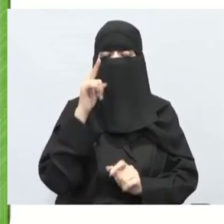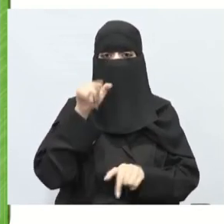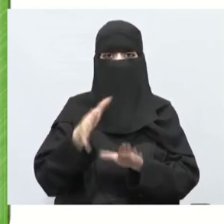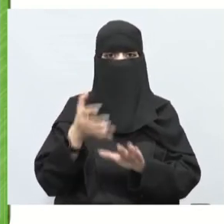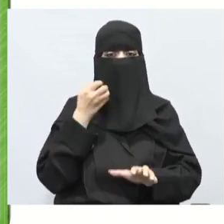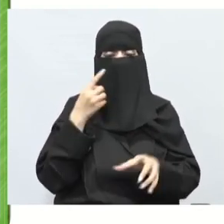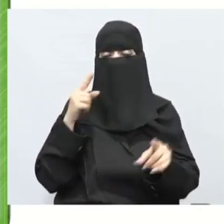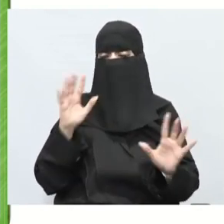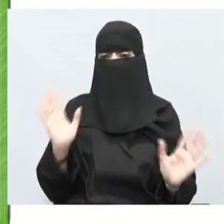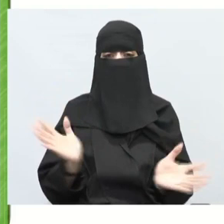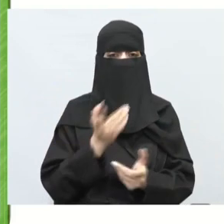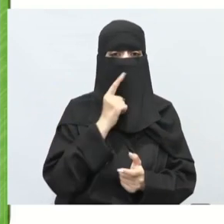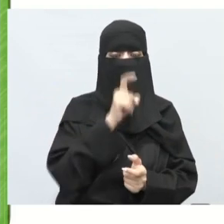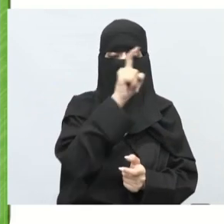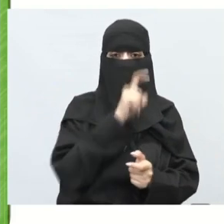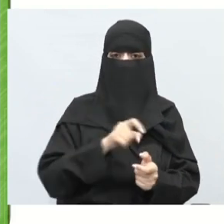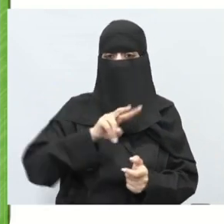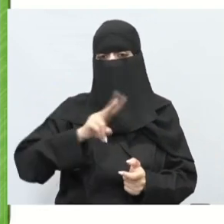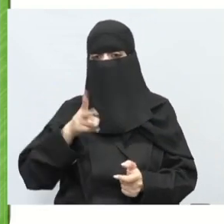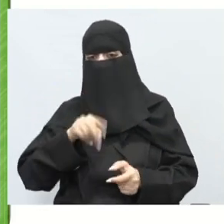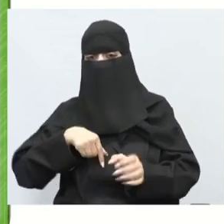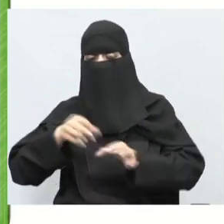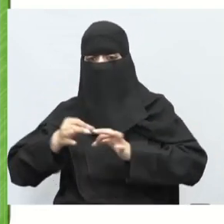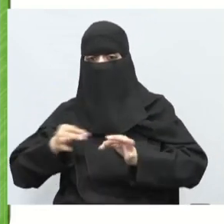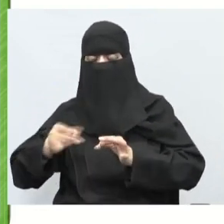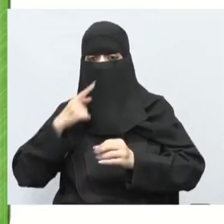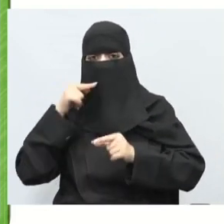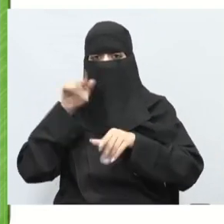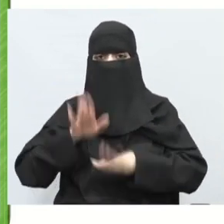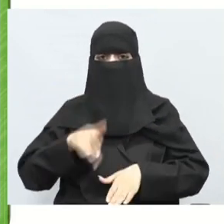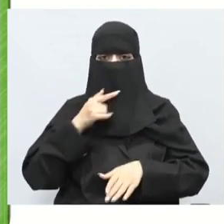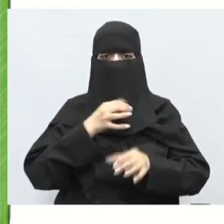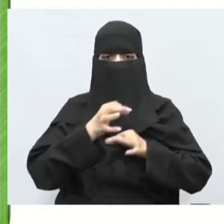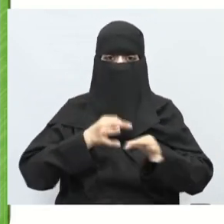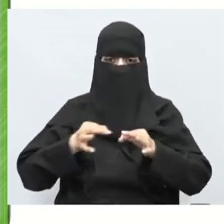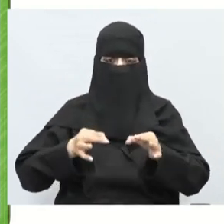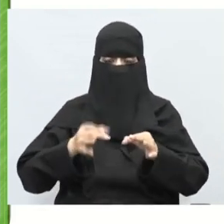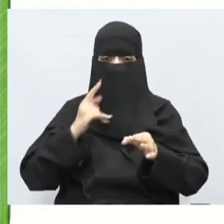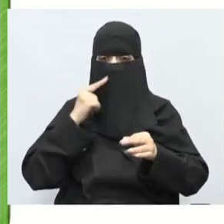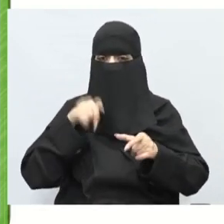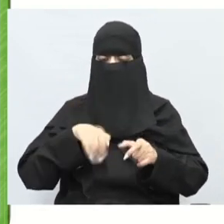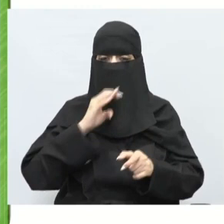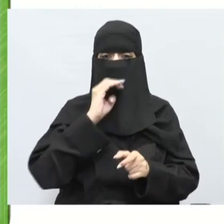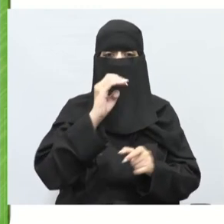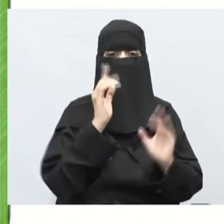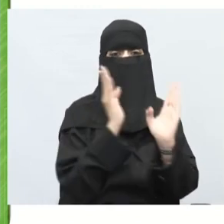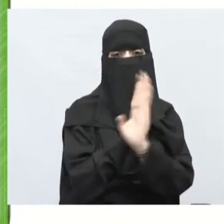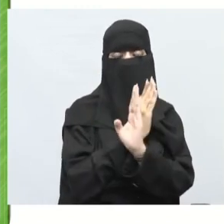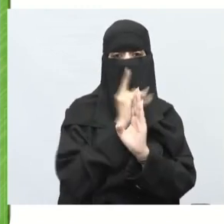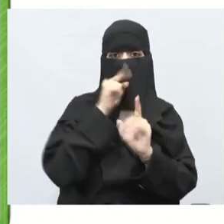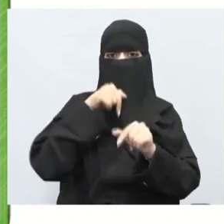في أي مسئل اللهم تختلف في الخطة بس اليوم خطتنا هي حل عكسيا